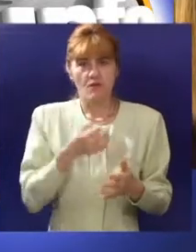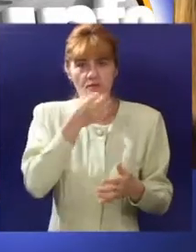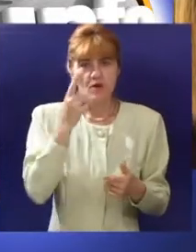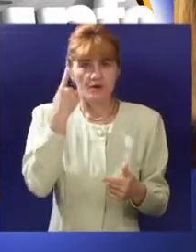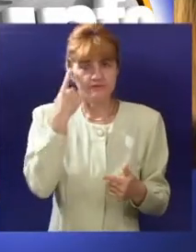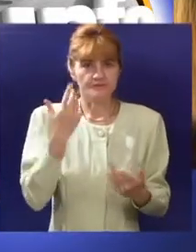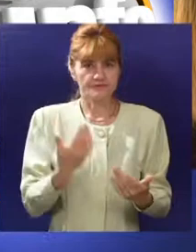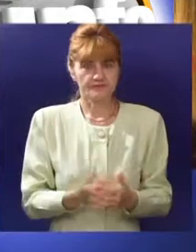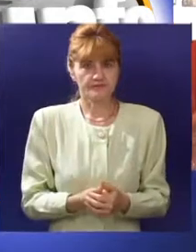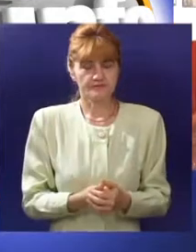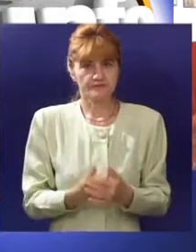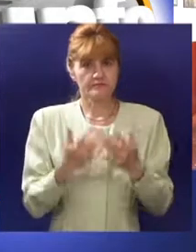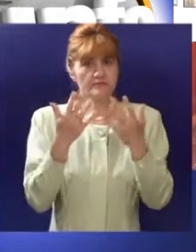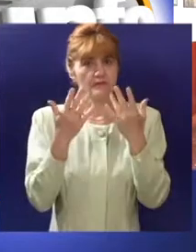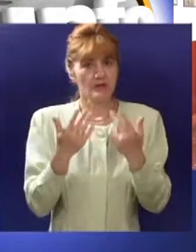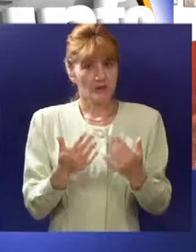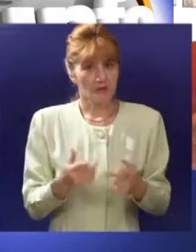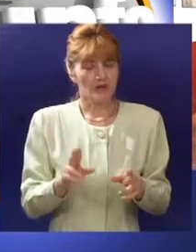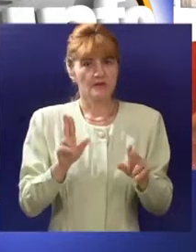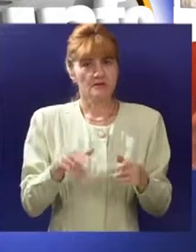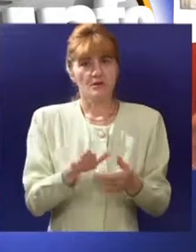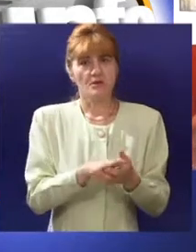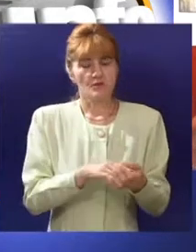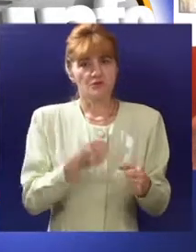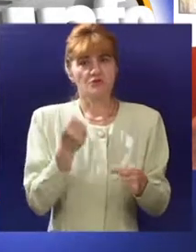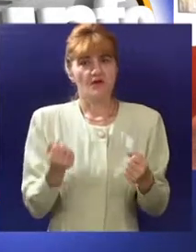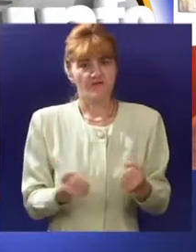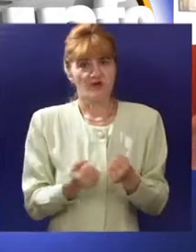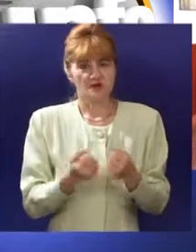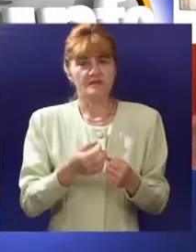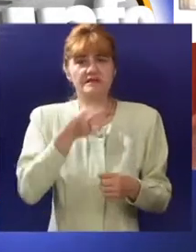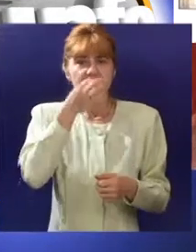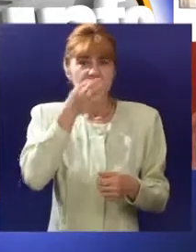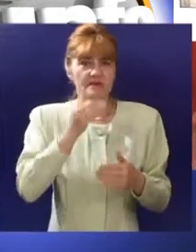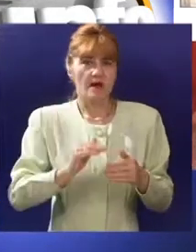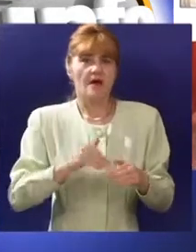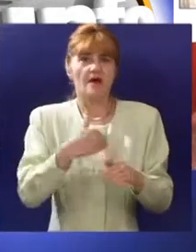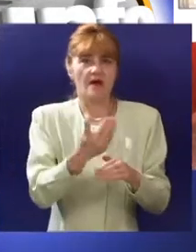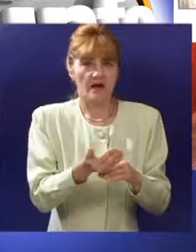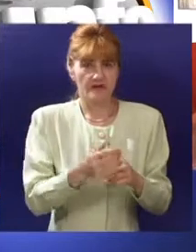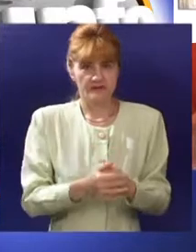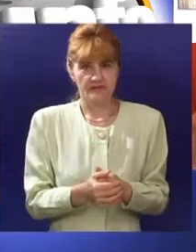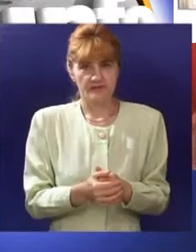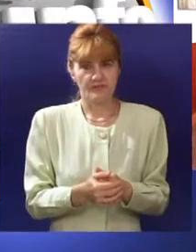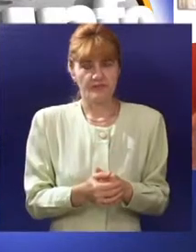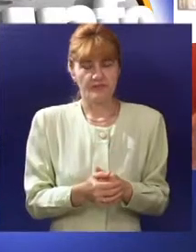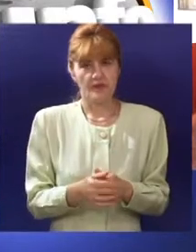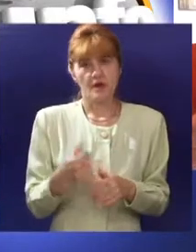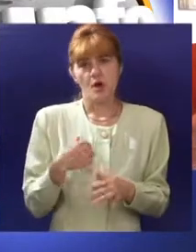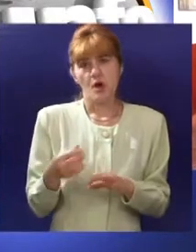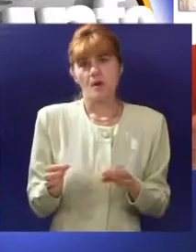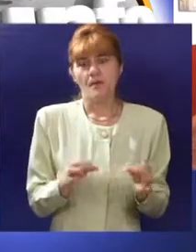ispit urade što bolje. U matematiku smo počeli zapravo od početka godine, a hrvatski smo malo kasnije, pošto ja idem na hrvatskom jeziku.